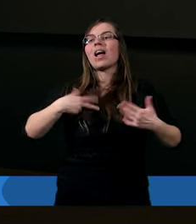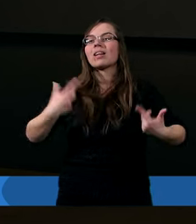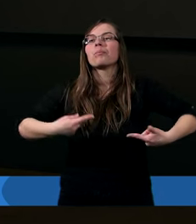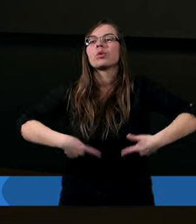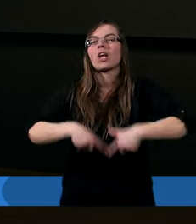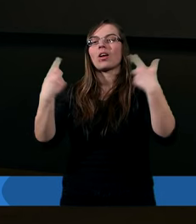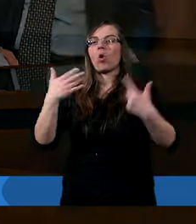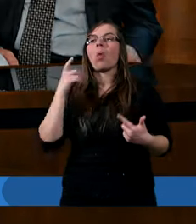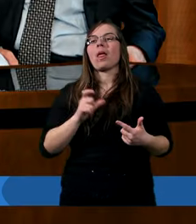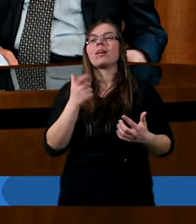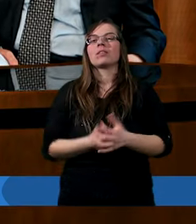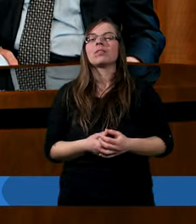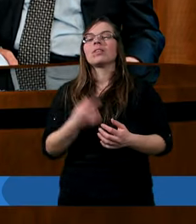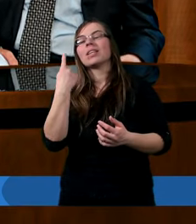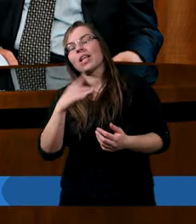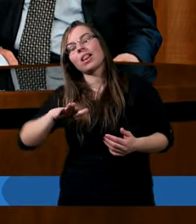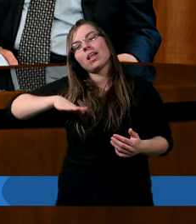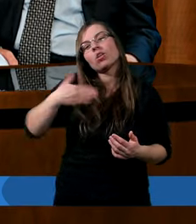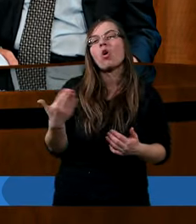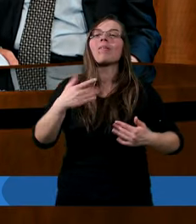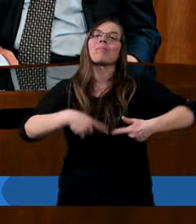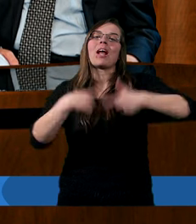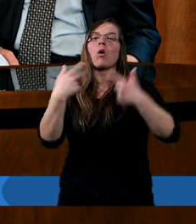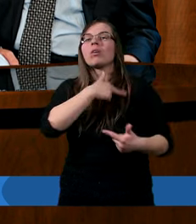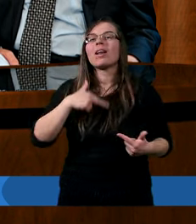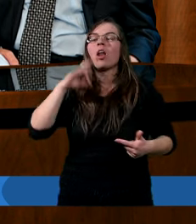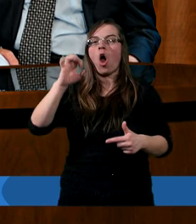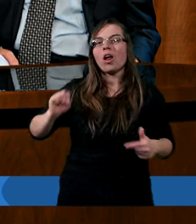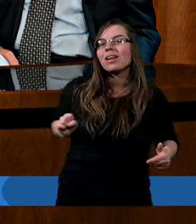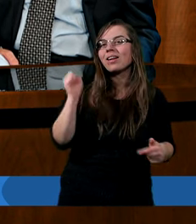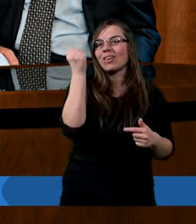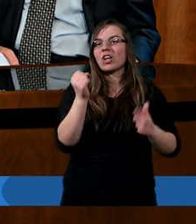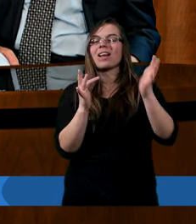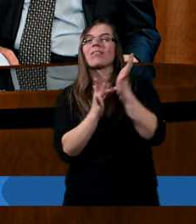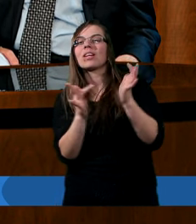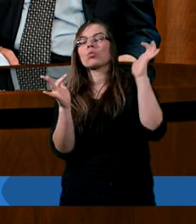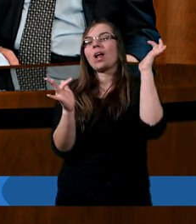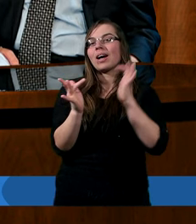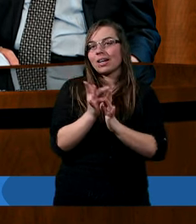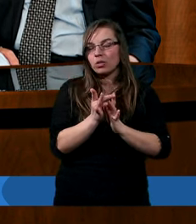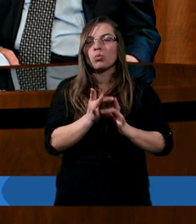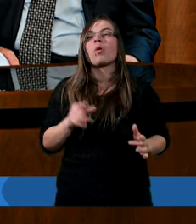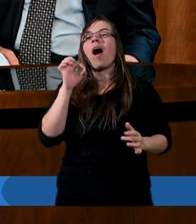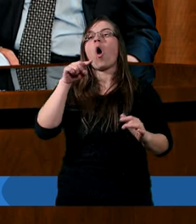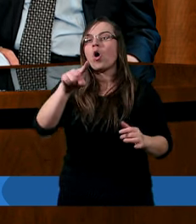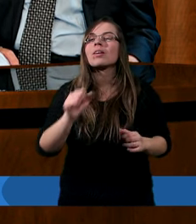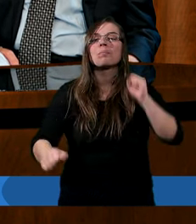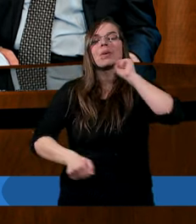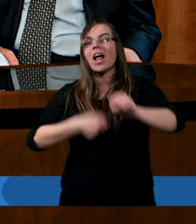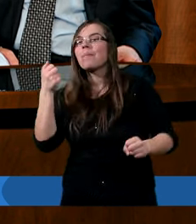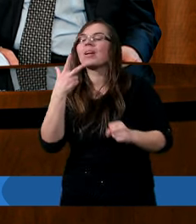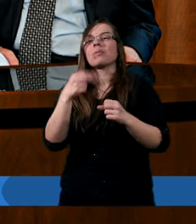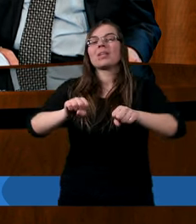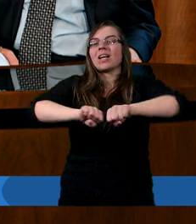przekona? Z jednej strony przekonuje nas o zwycięstwie Jezusa Chrystusa, o tym, abyśmy